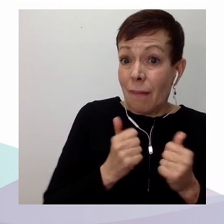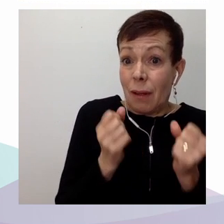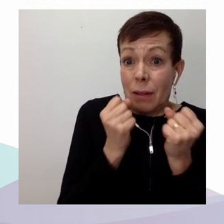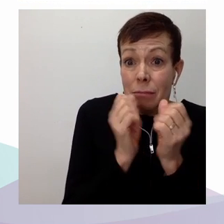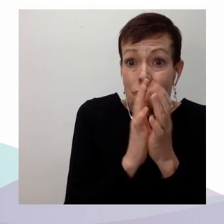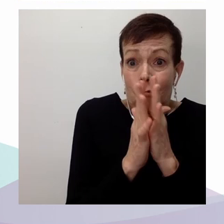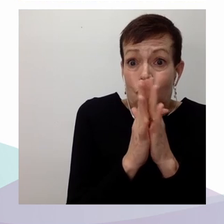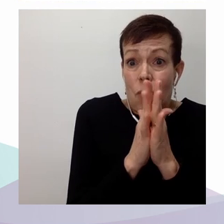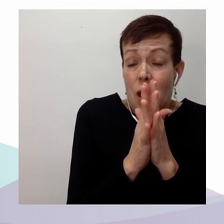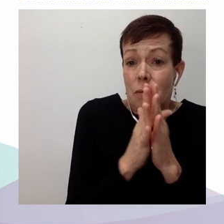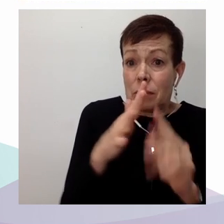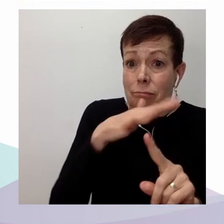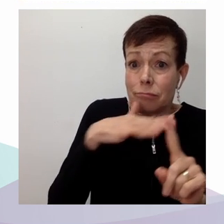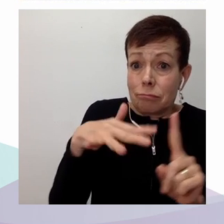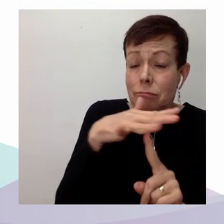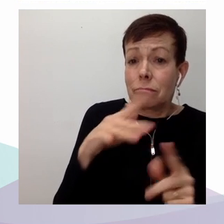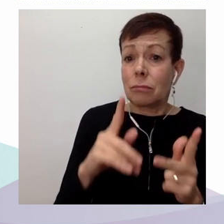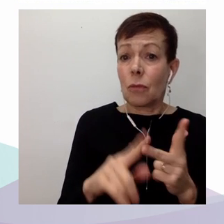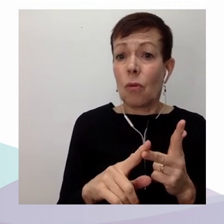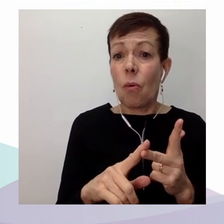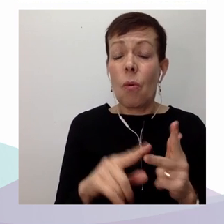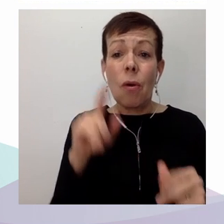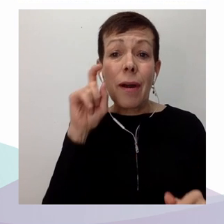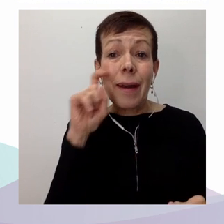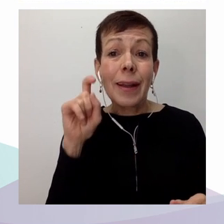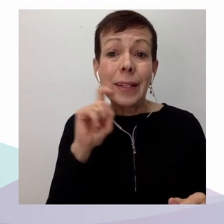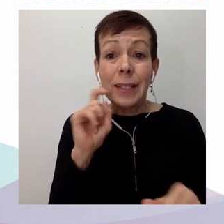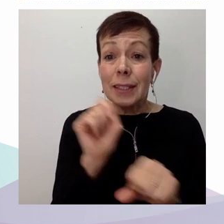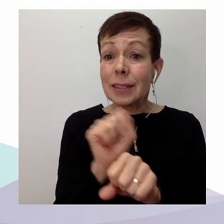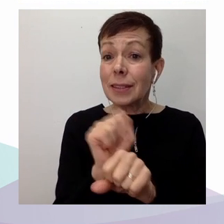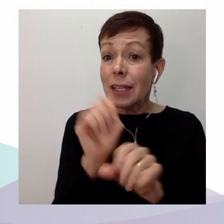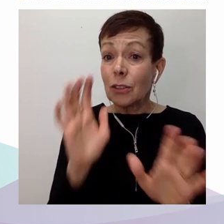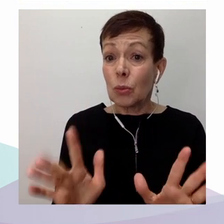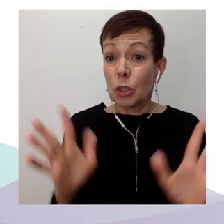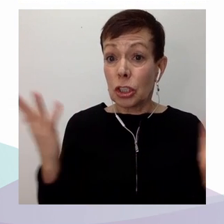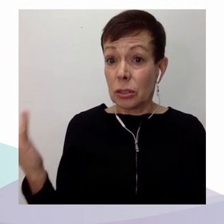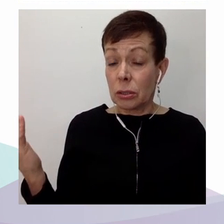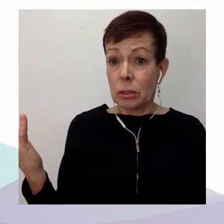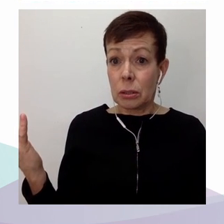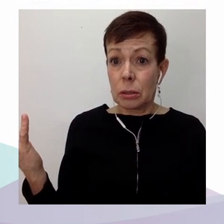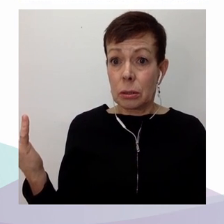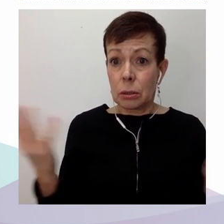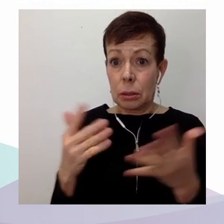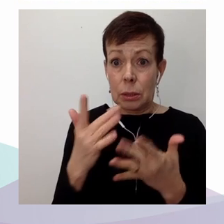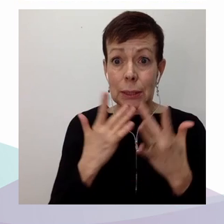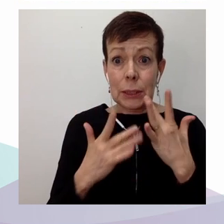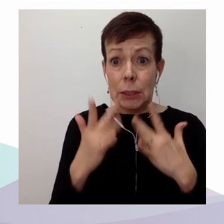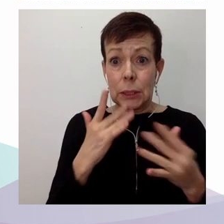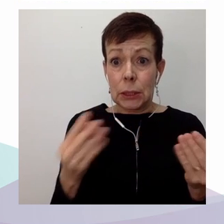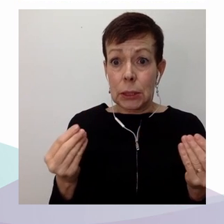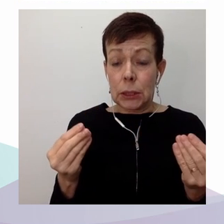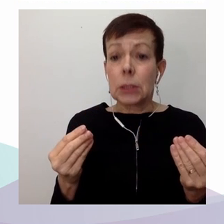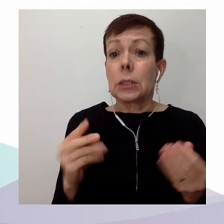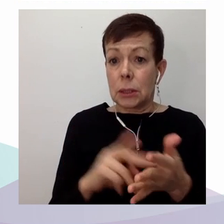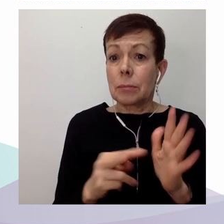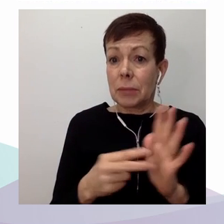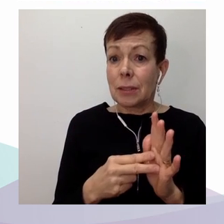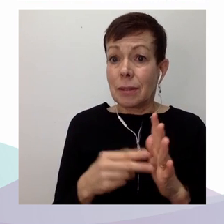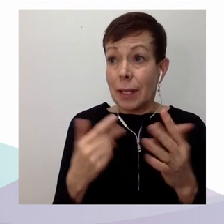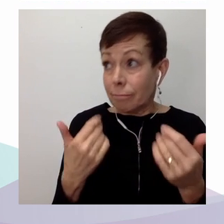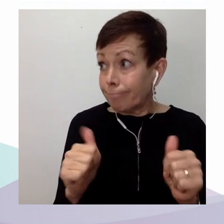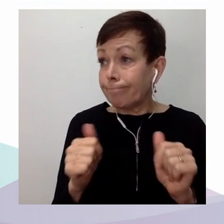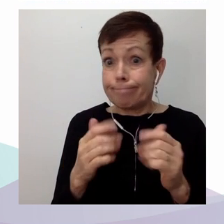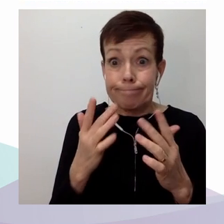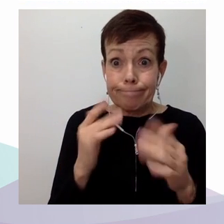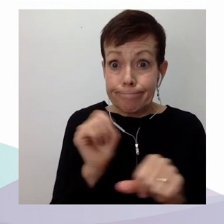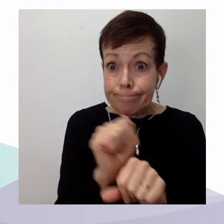continué de travailler en s'exposant au risque de transmission, eh bien on a pu constater que si ces personnes exclues étaient plus